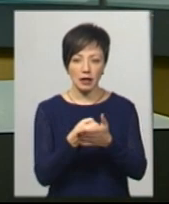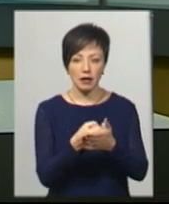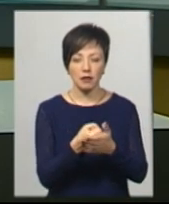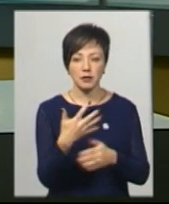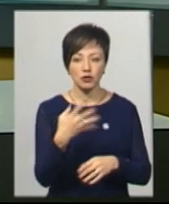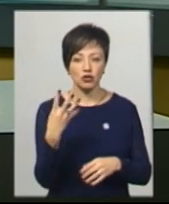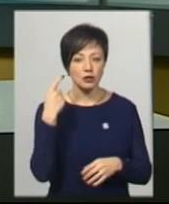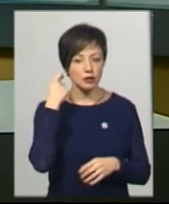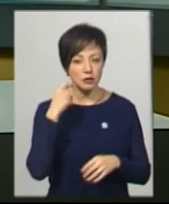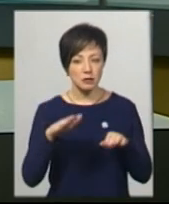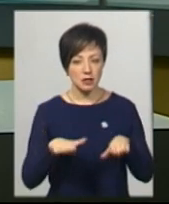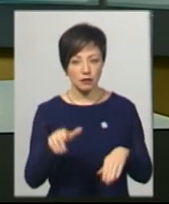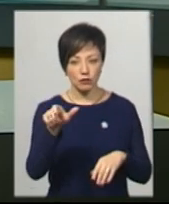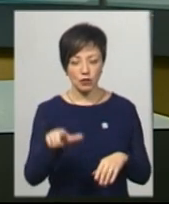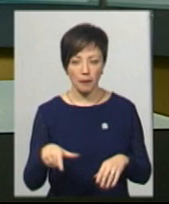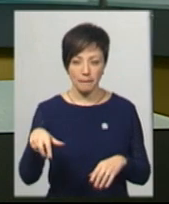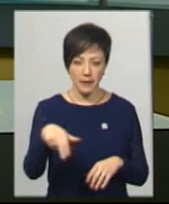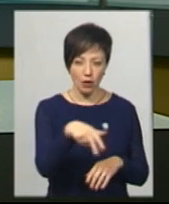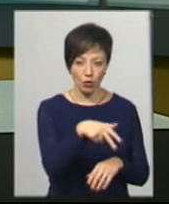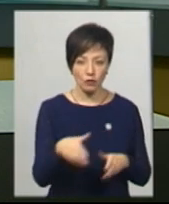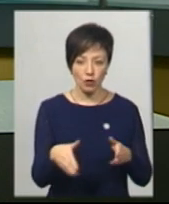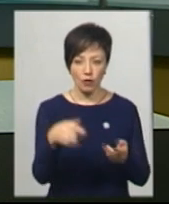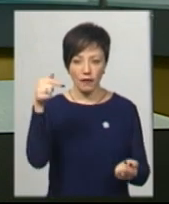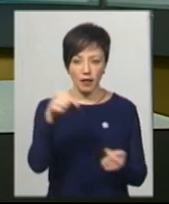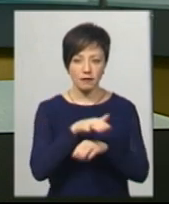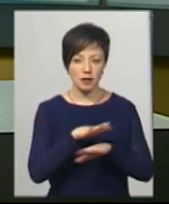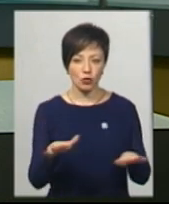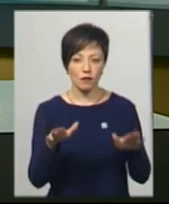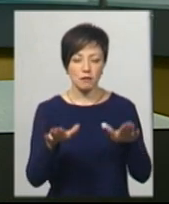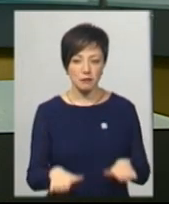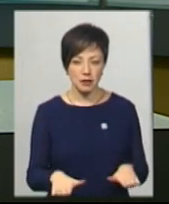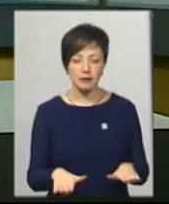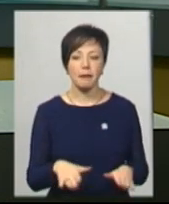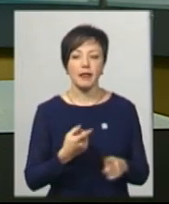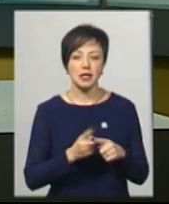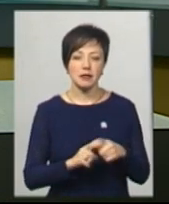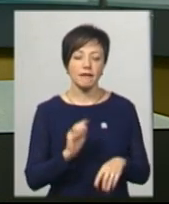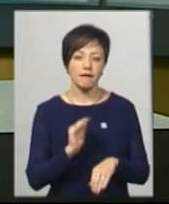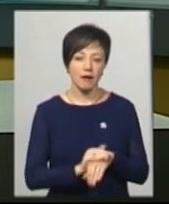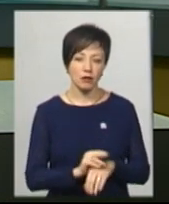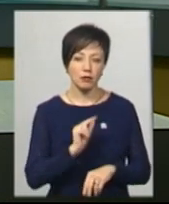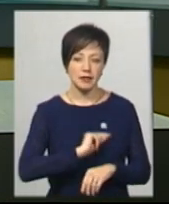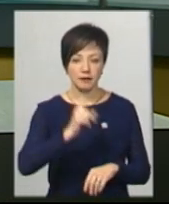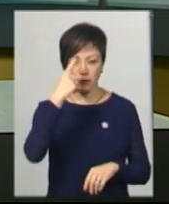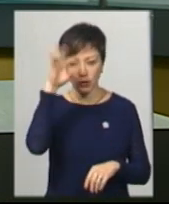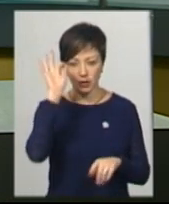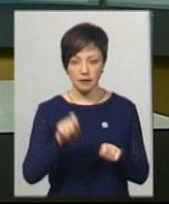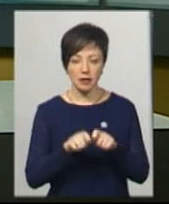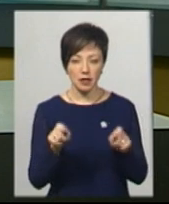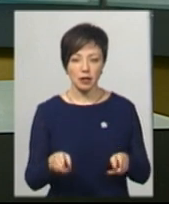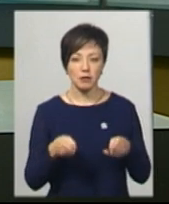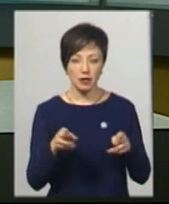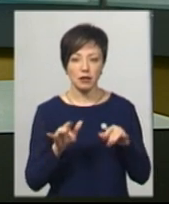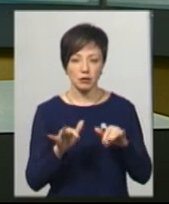-річного місцевого жителя, який переходив дорогу в невстановленому місці. За даним факту, працівники поліції відкрили кримінальне